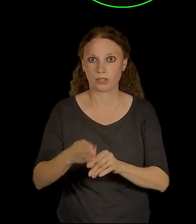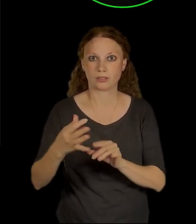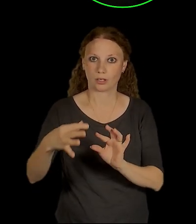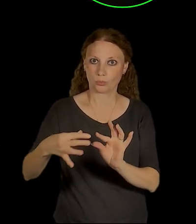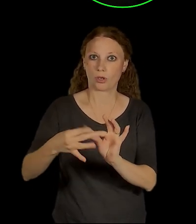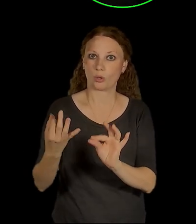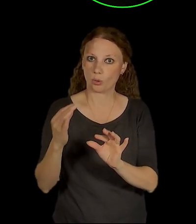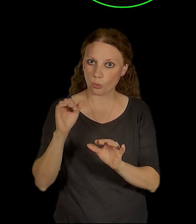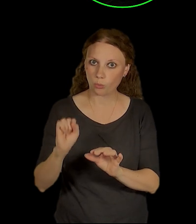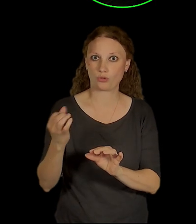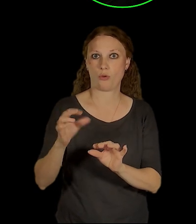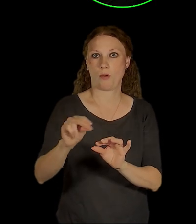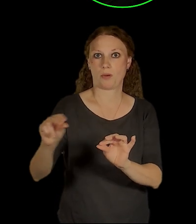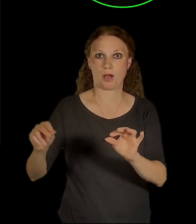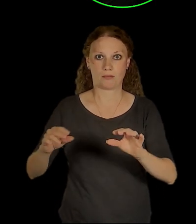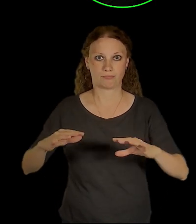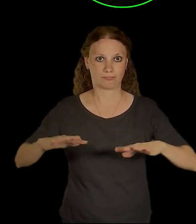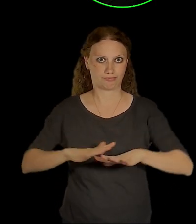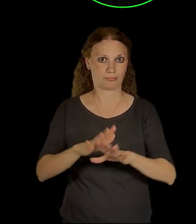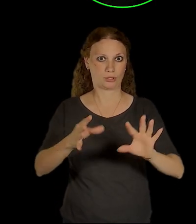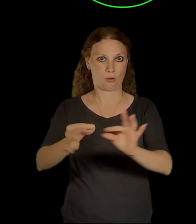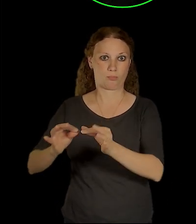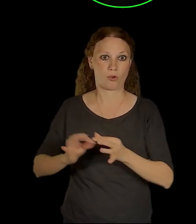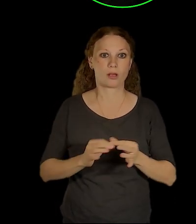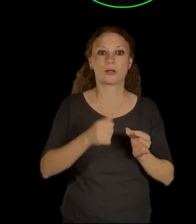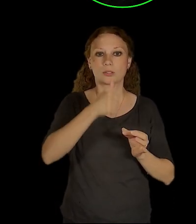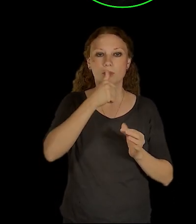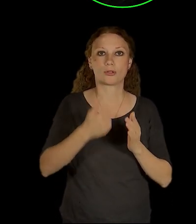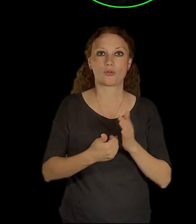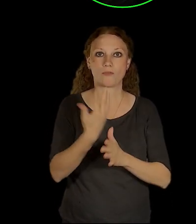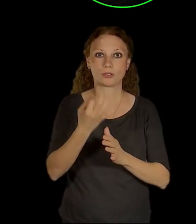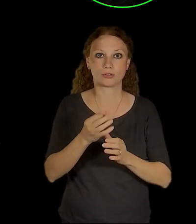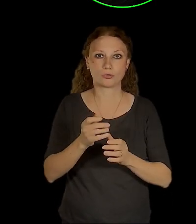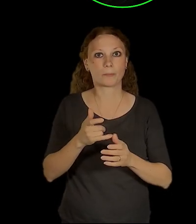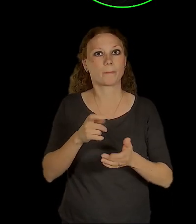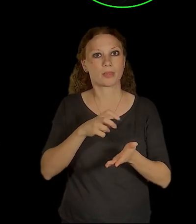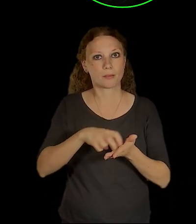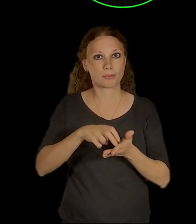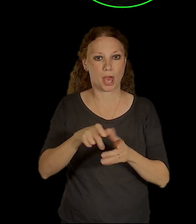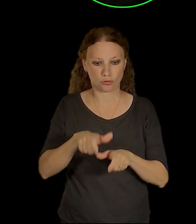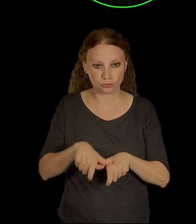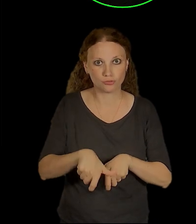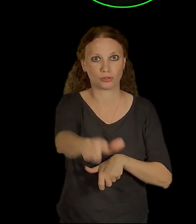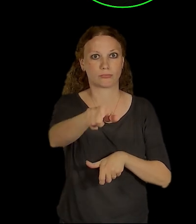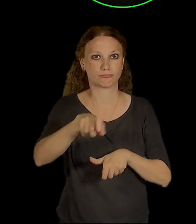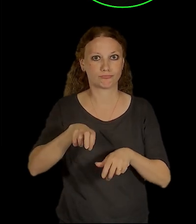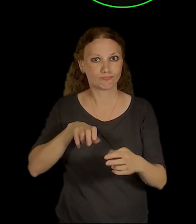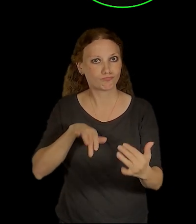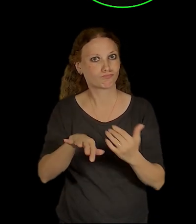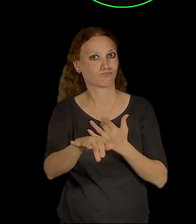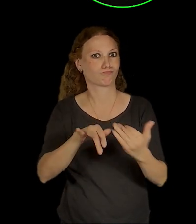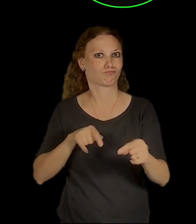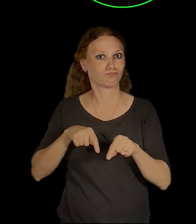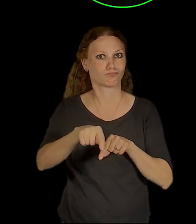A byl tam jenom jeden nový prvek a to byl bulvár, který propojoval prostor knížecí s novým, my jsme předpokládali,